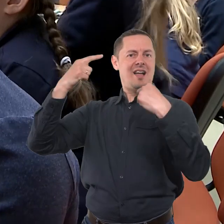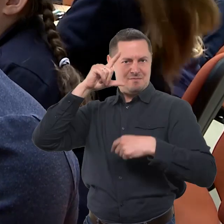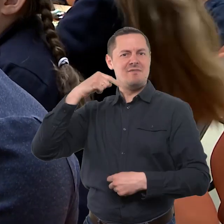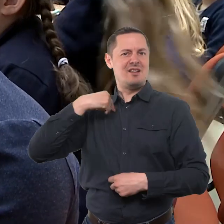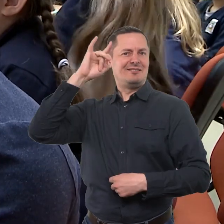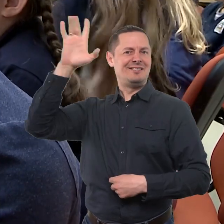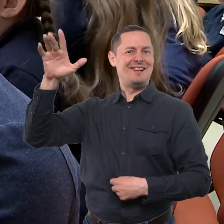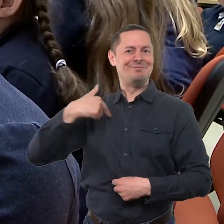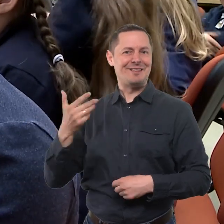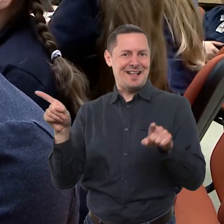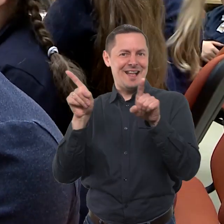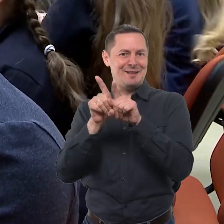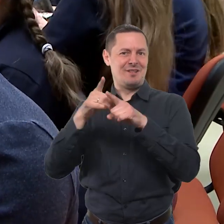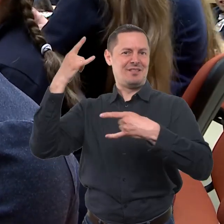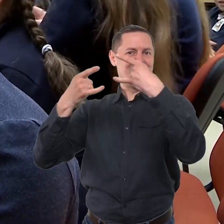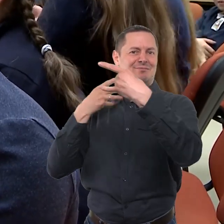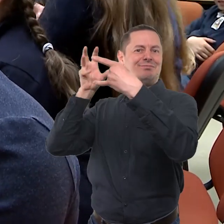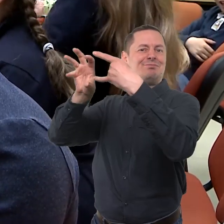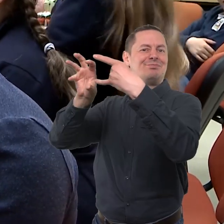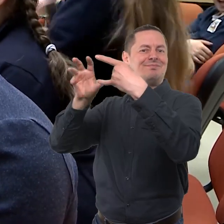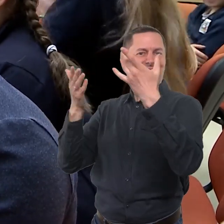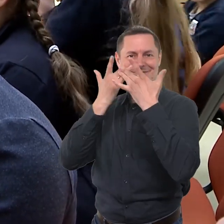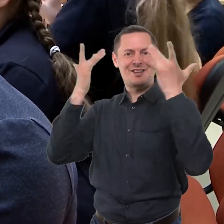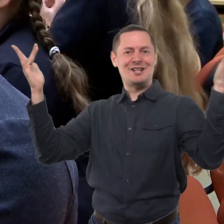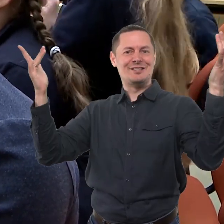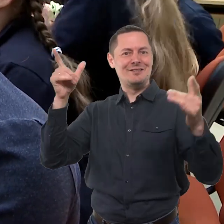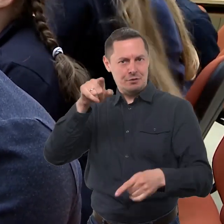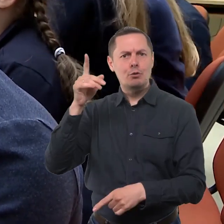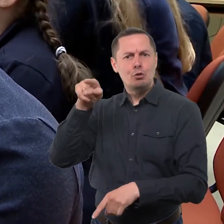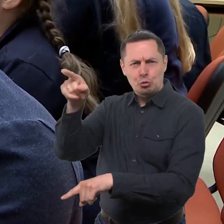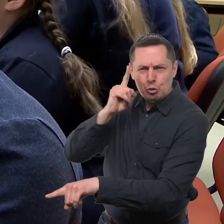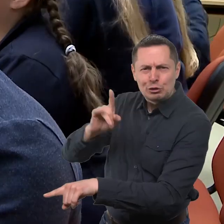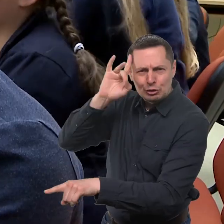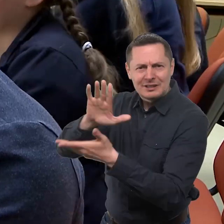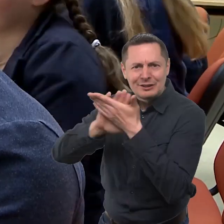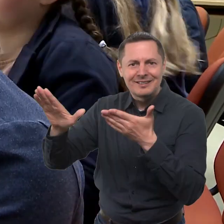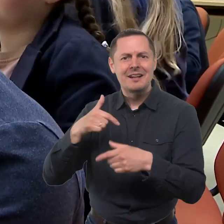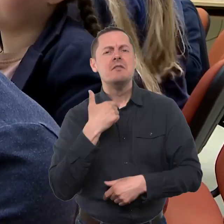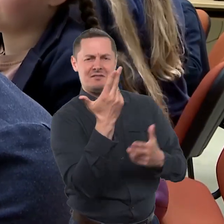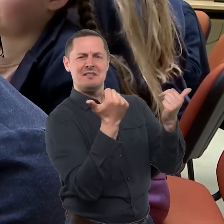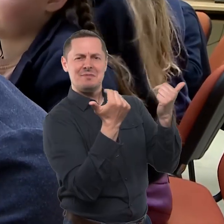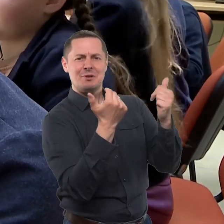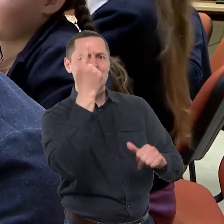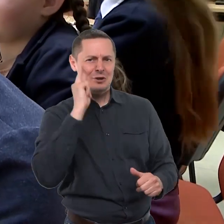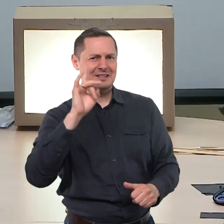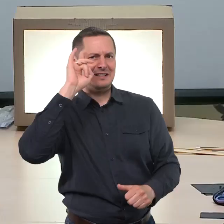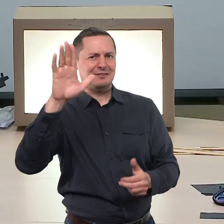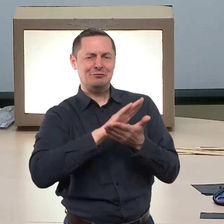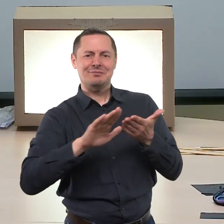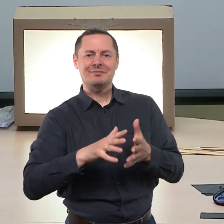per televizorį įrodytų. Norėtum, kad tave ir tavo istoriją žmonės žinotų. Taip jis.